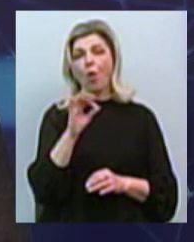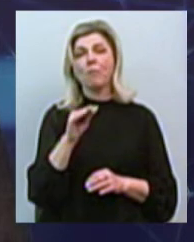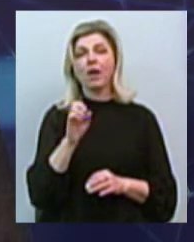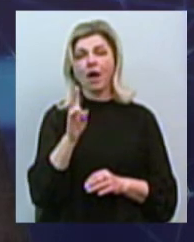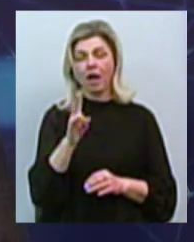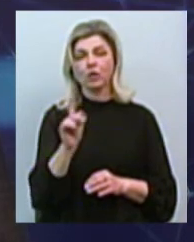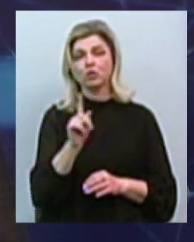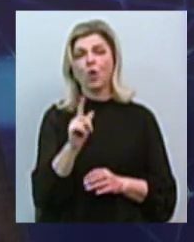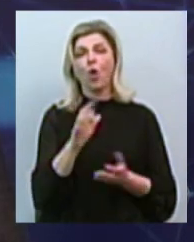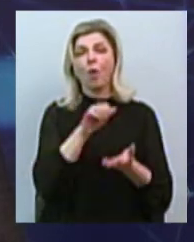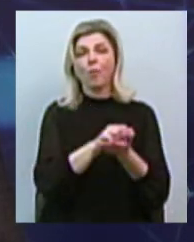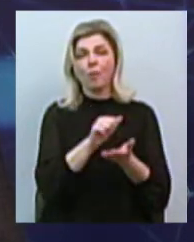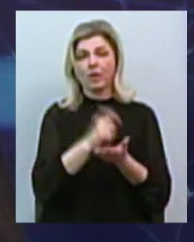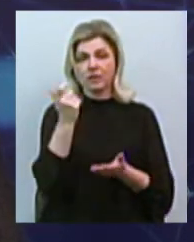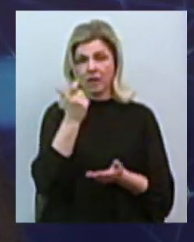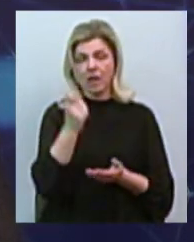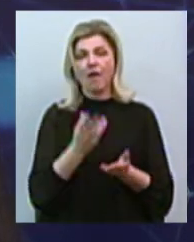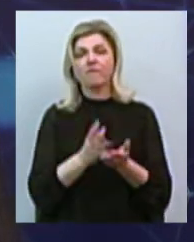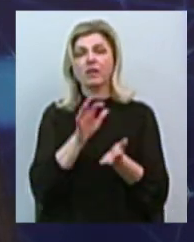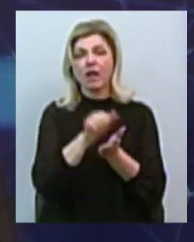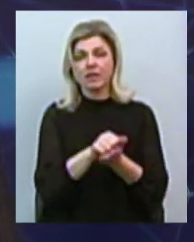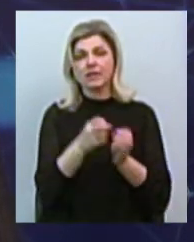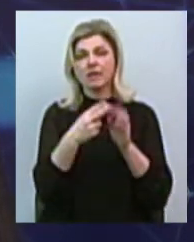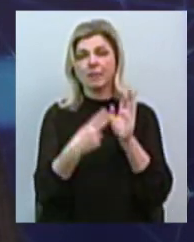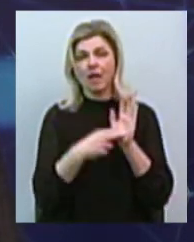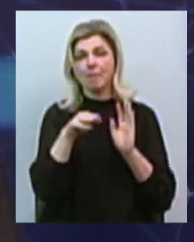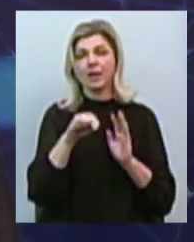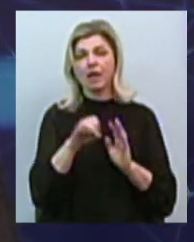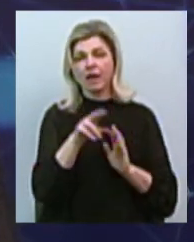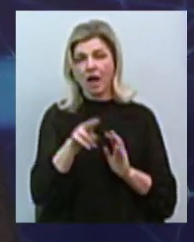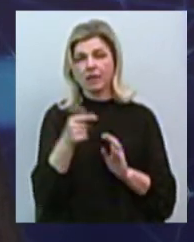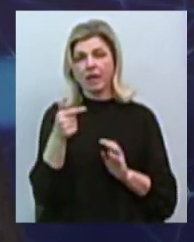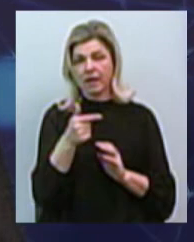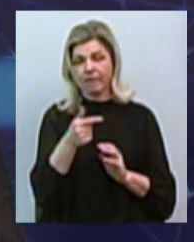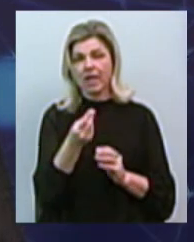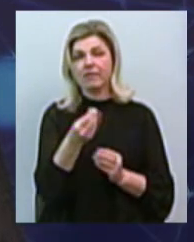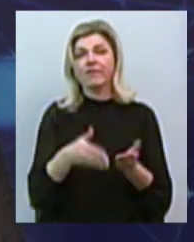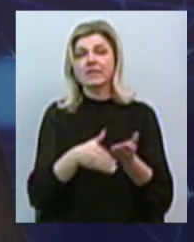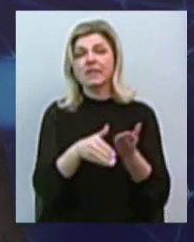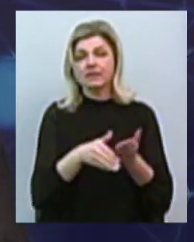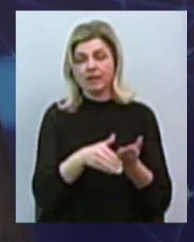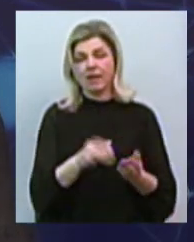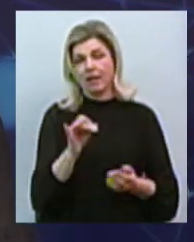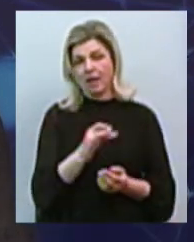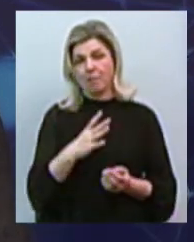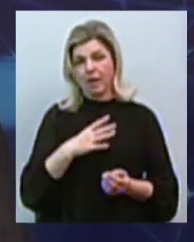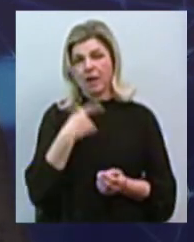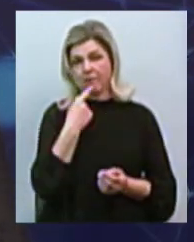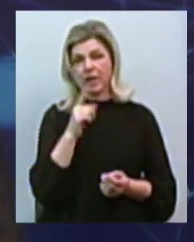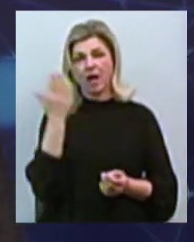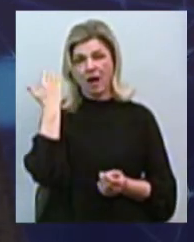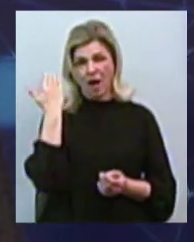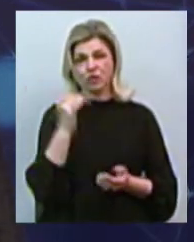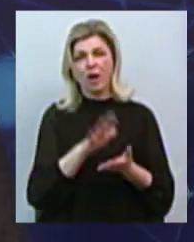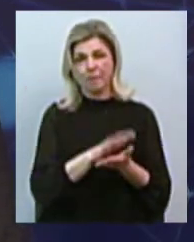вкладе за період концесії 17 мільярдів гривень інвестицій. І про те, що було також в пресі раніше, про